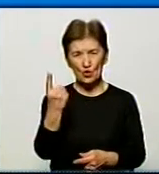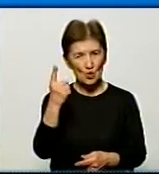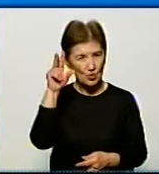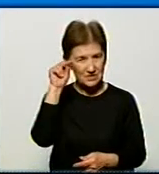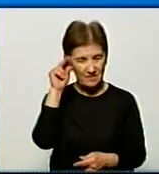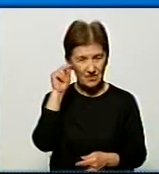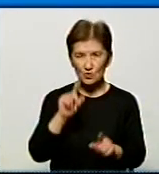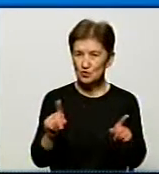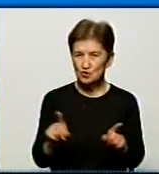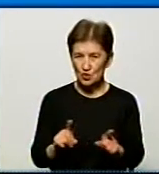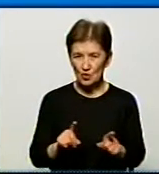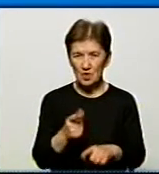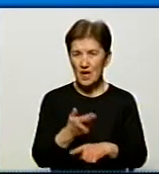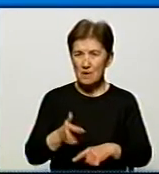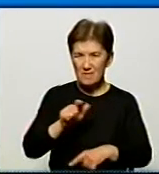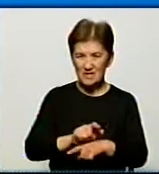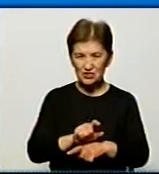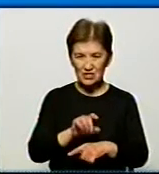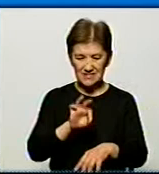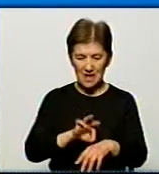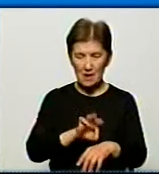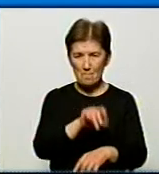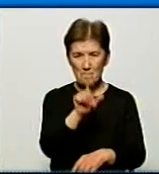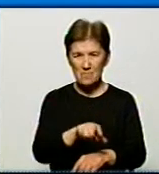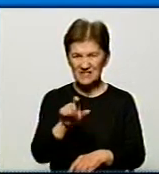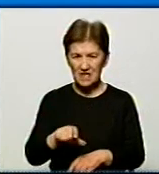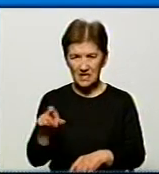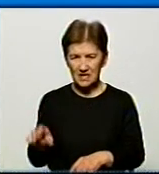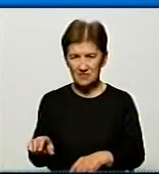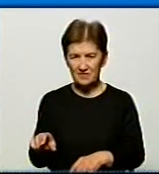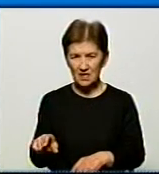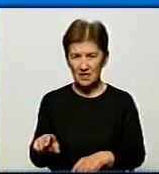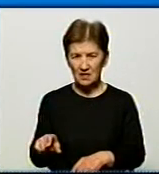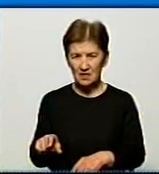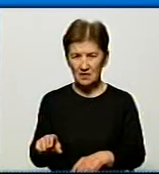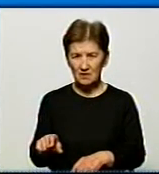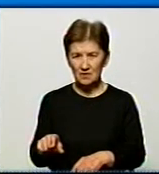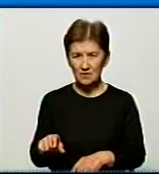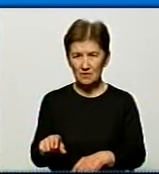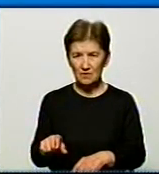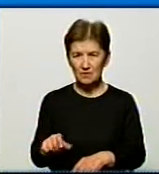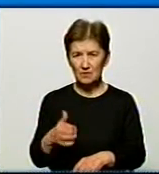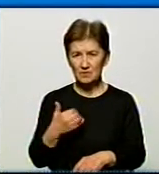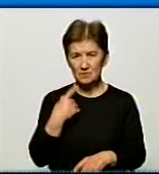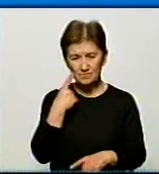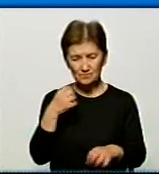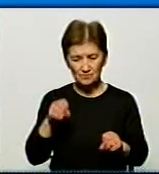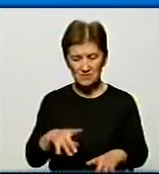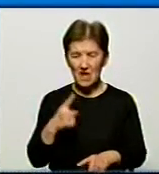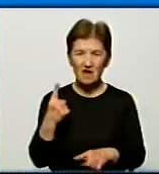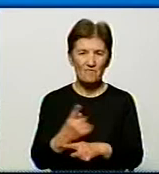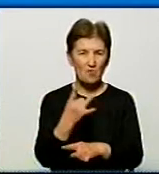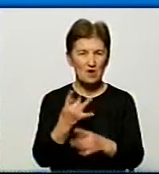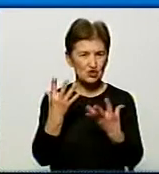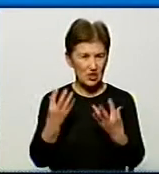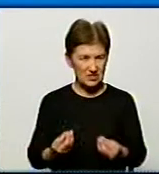більшість пацієнтів, я знайду цифру, більшість пацієнтів воліє лікуватись вдома в перші дні. Чому